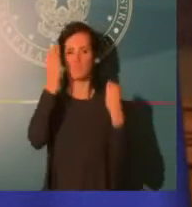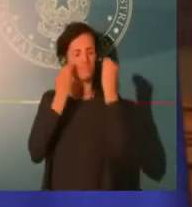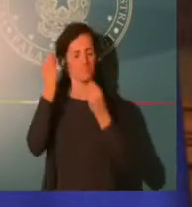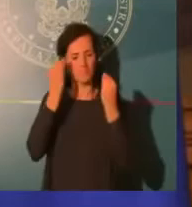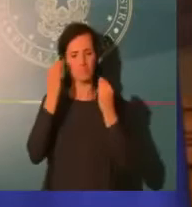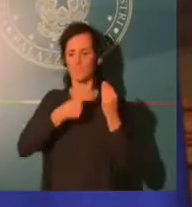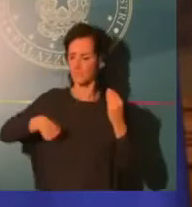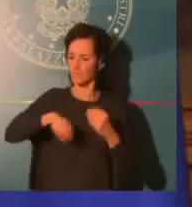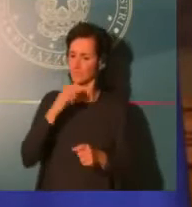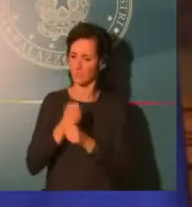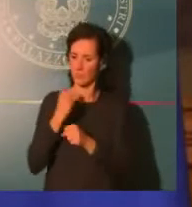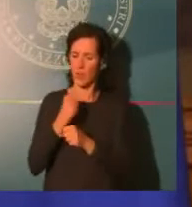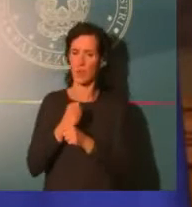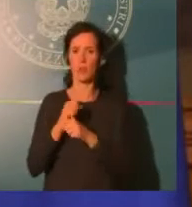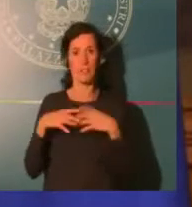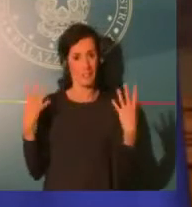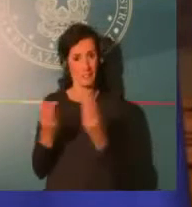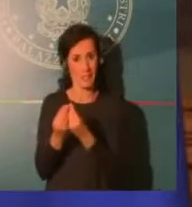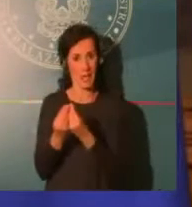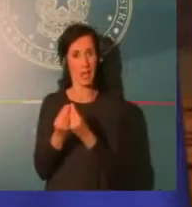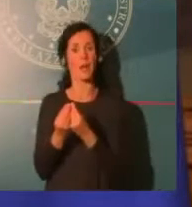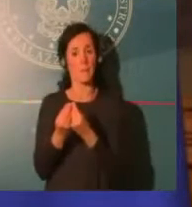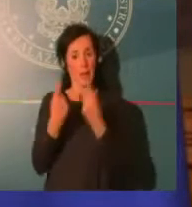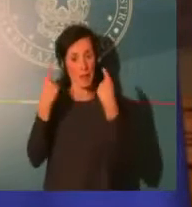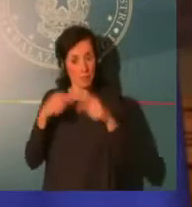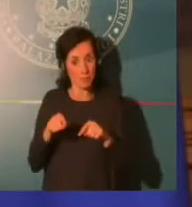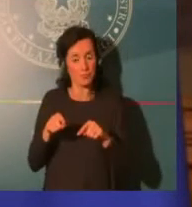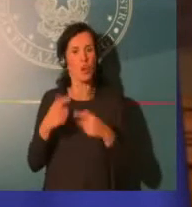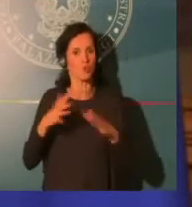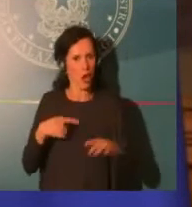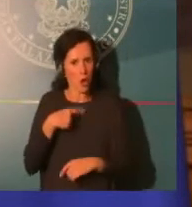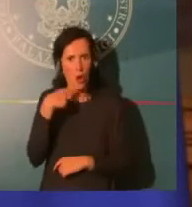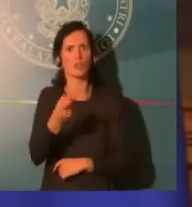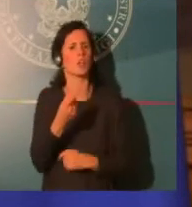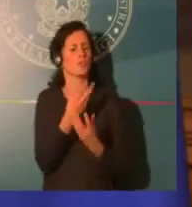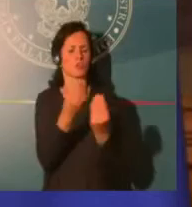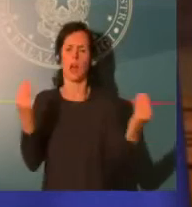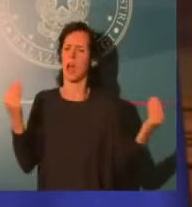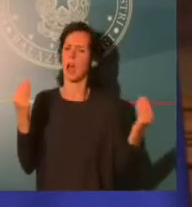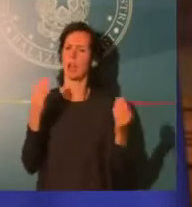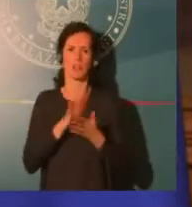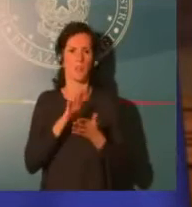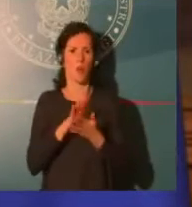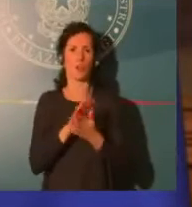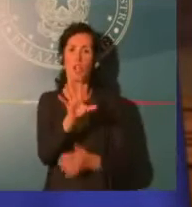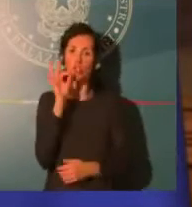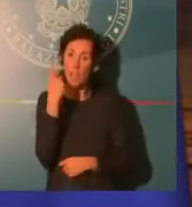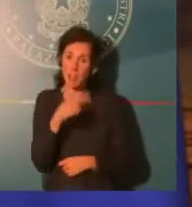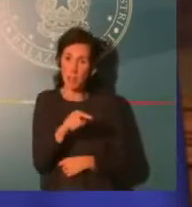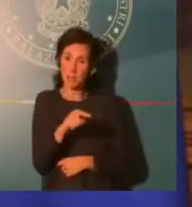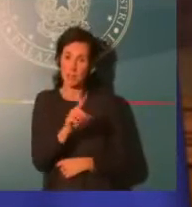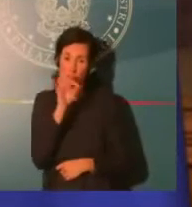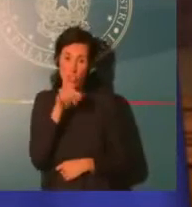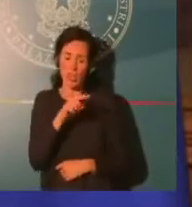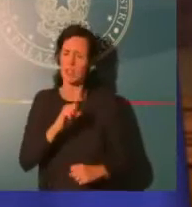sono state sofferte, le abbiamo valutate e rivalutate sino all'ultimo. Io ho detto tutti e ho invitato tutti,